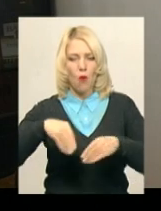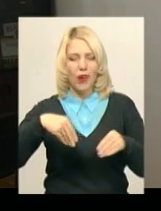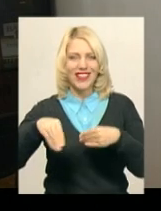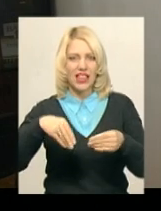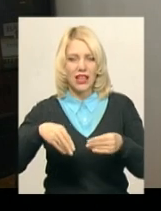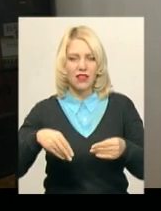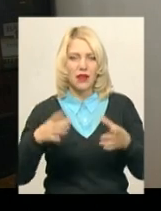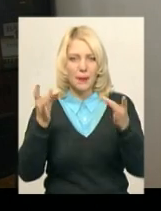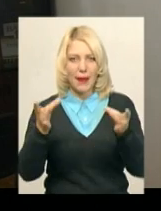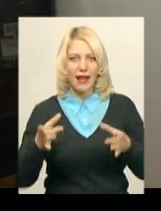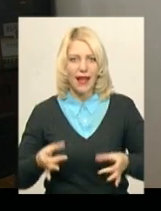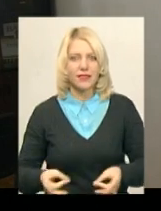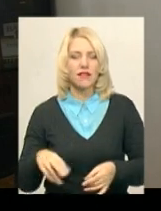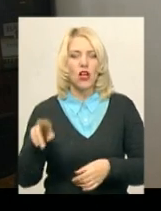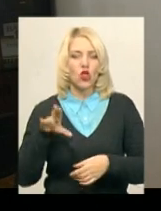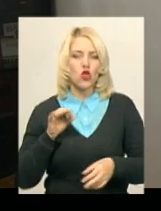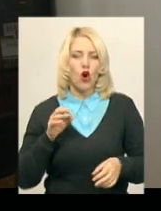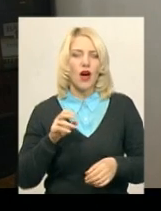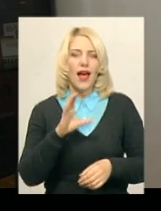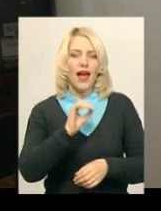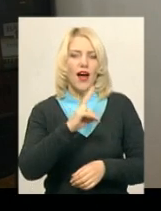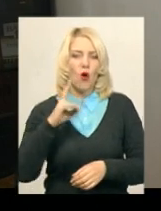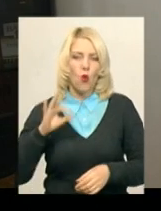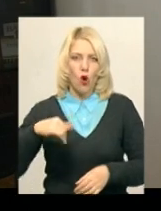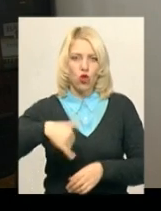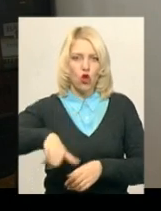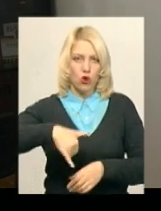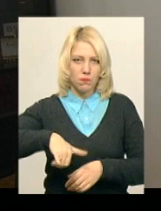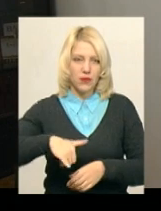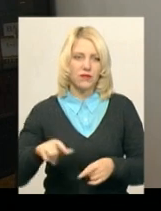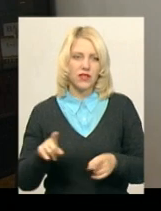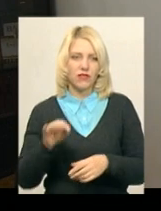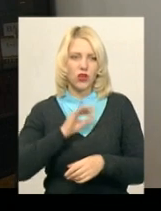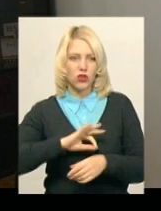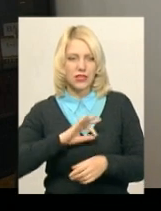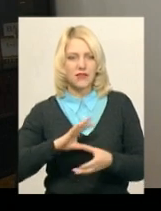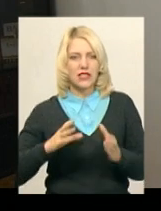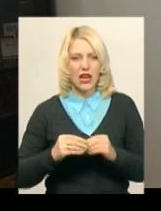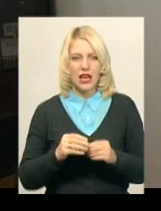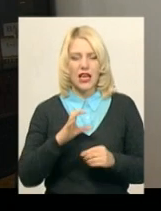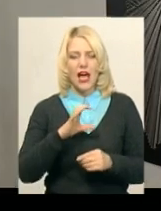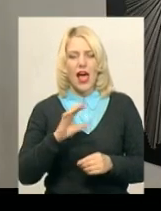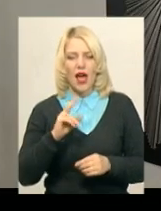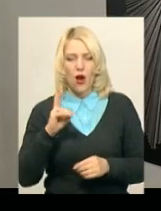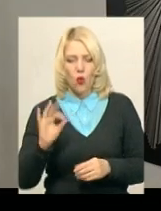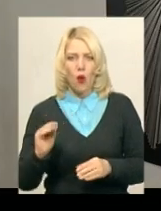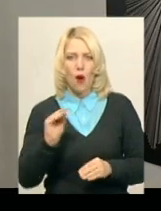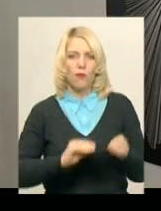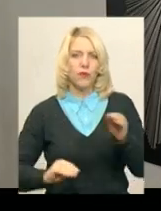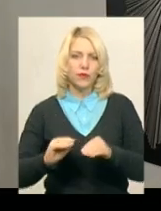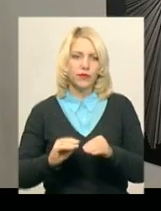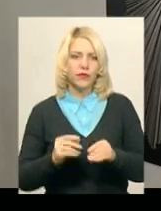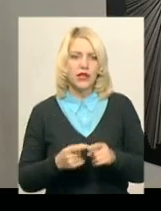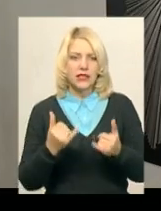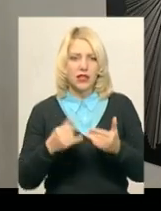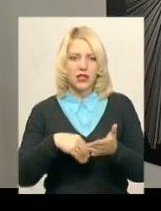пакетів до екологічних турбів і використання екологічних пакувальних матеріалів. Наразі ми закупили